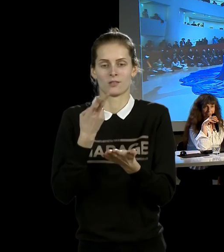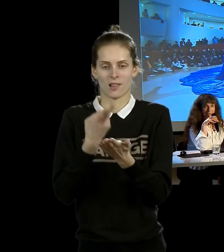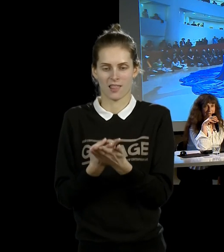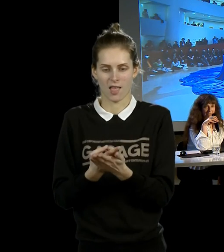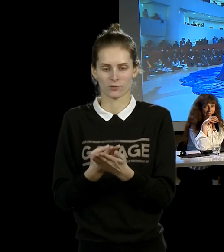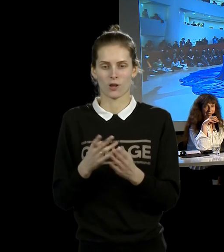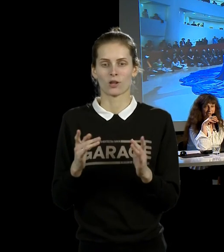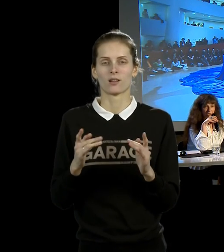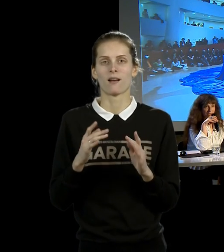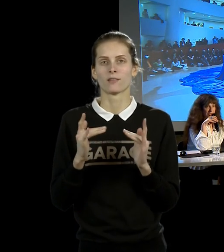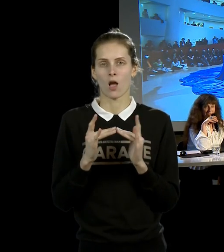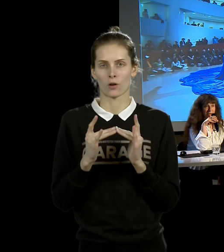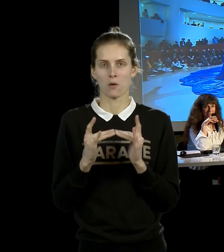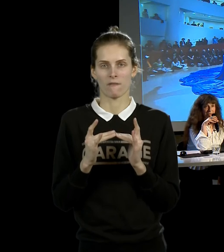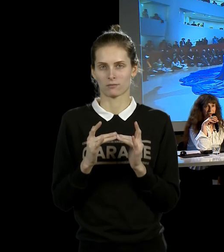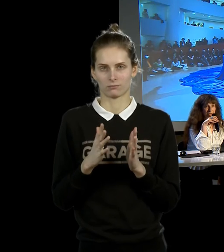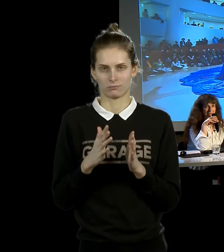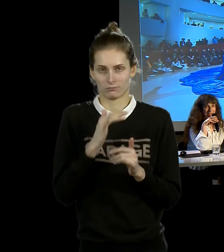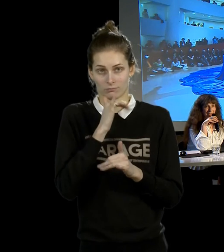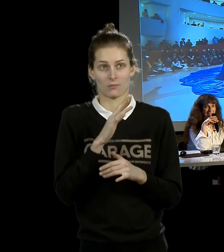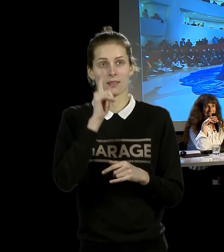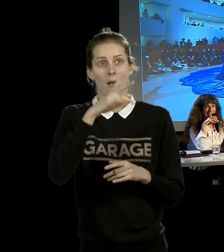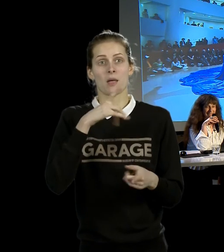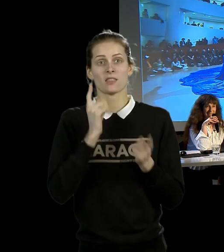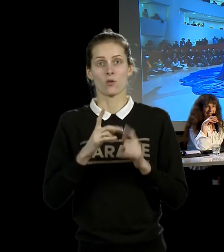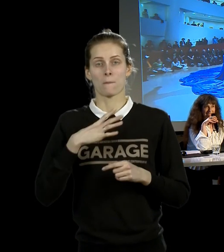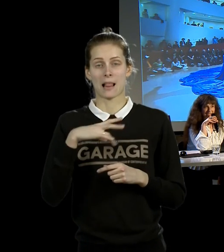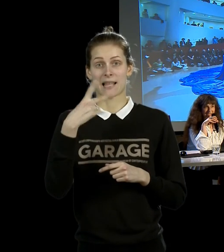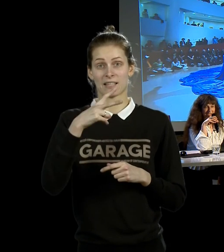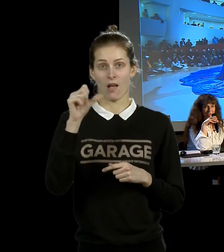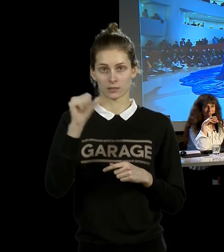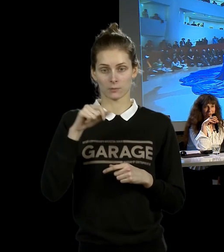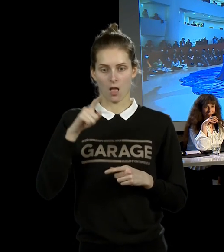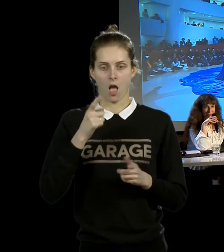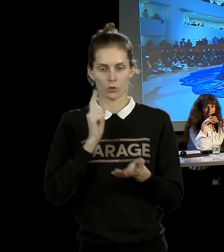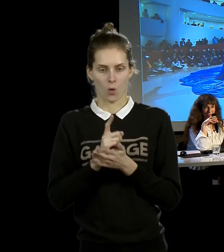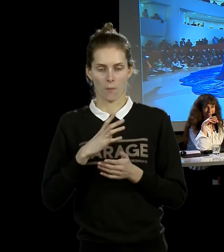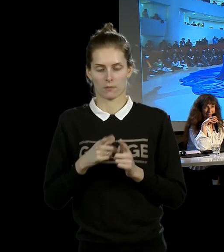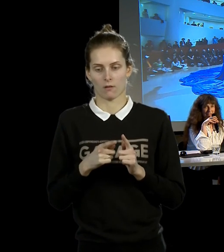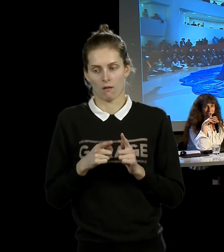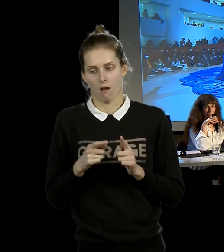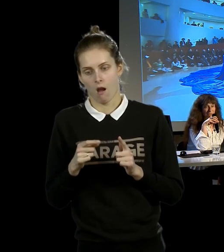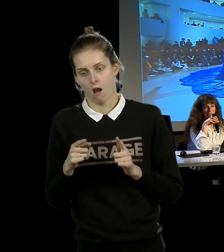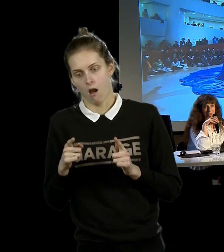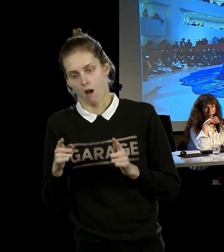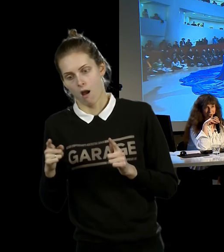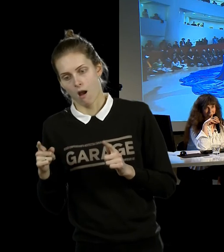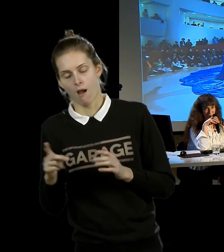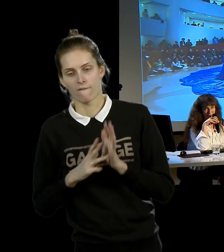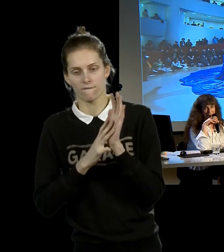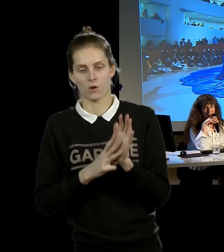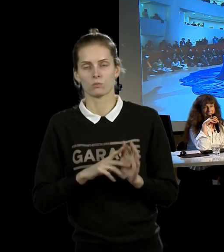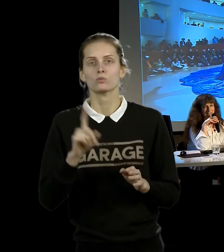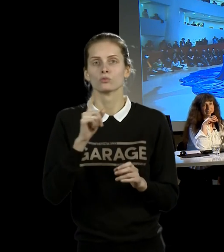это было гораздо менее, она лежала 20 минут. А здесь надо растянуть на 8 часов. Что делать в 8